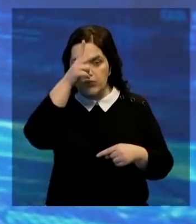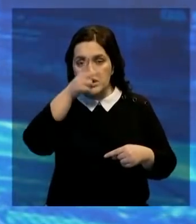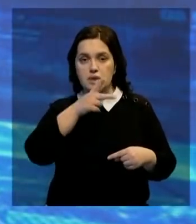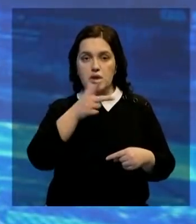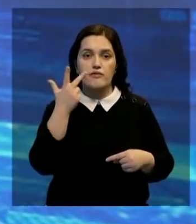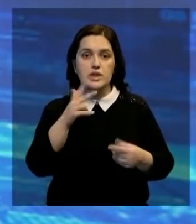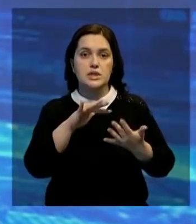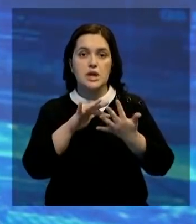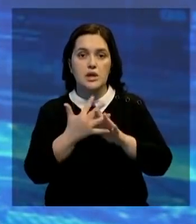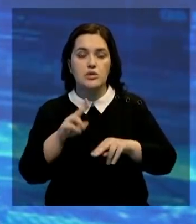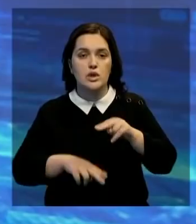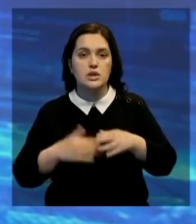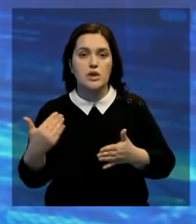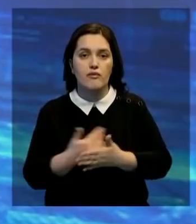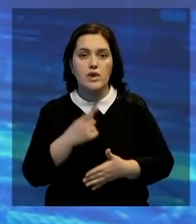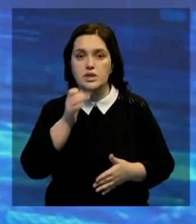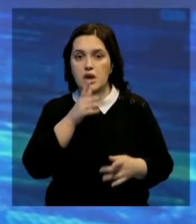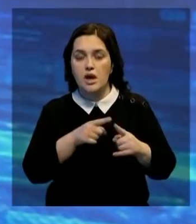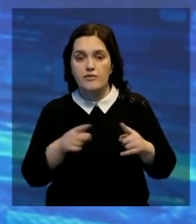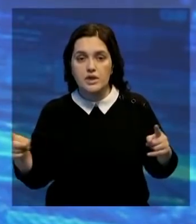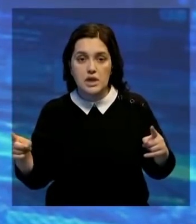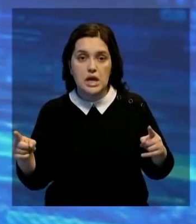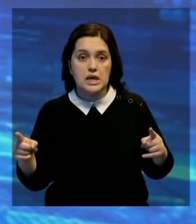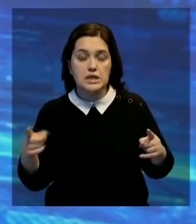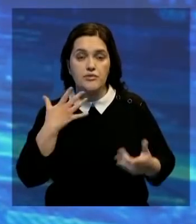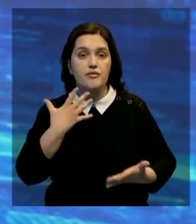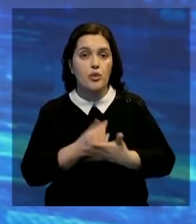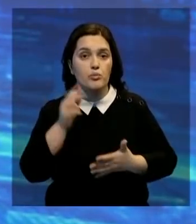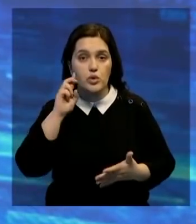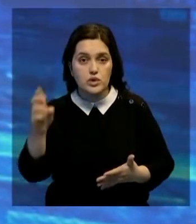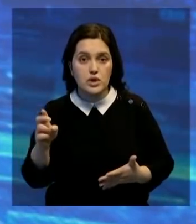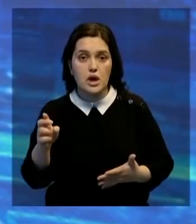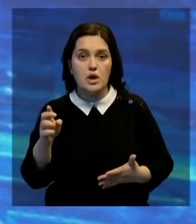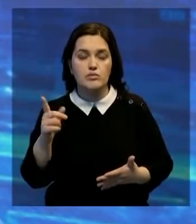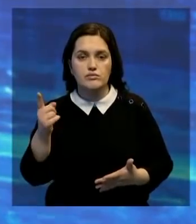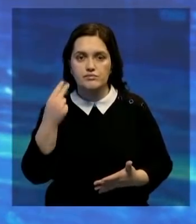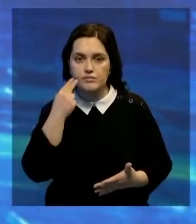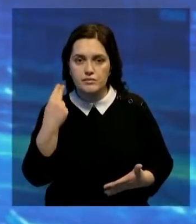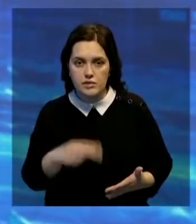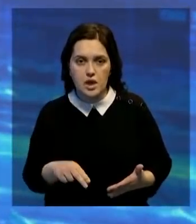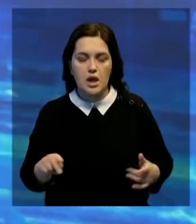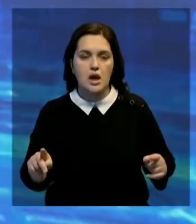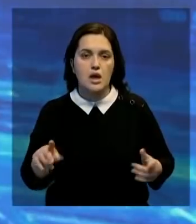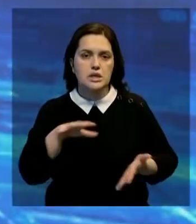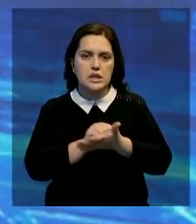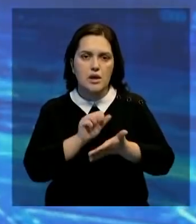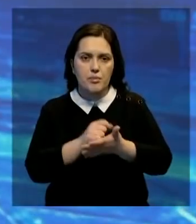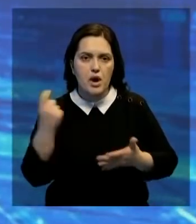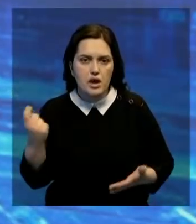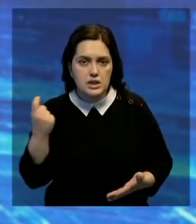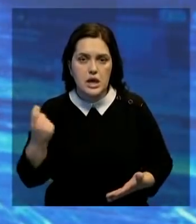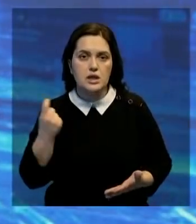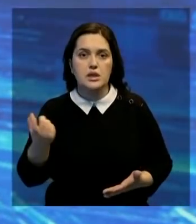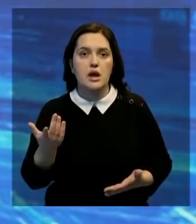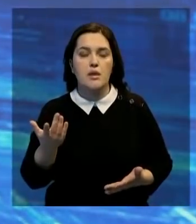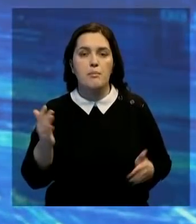три месяца два села отстроили заново. За годы независимости поселки стали образцово-показательными. Жители занимаются хозяйством,